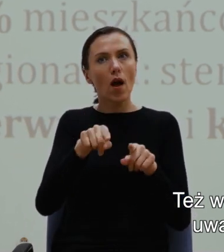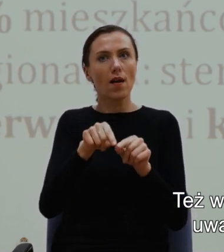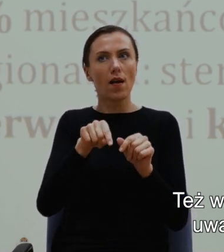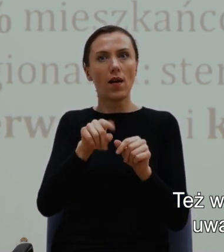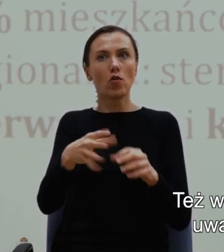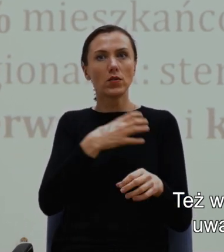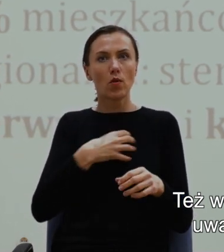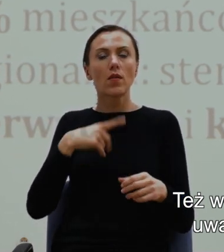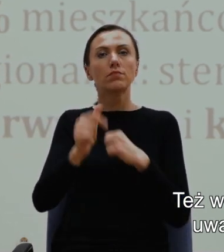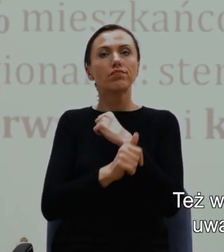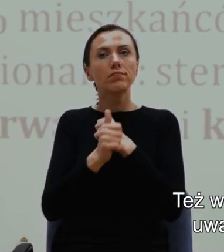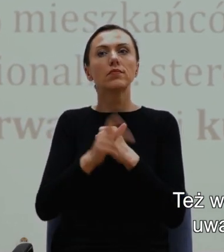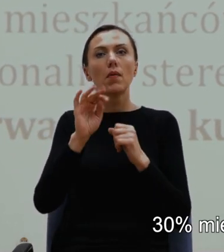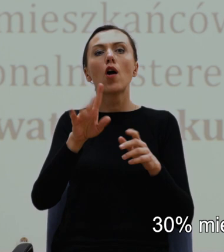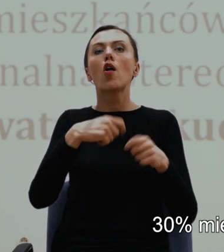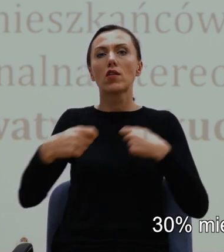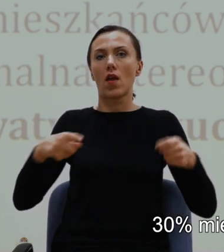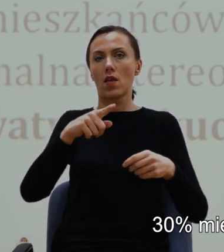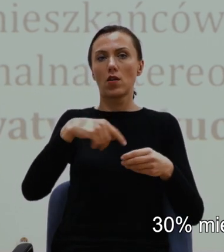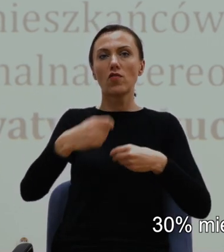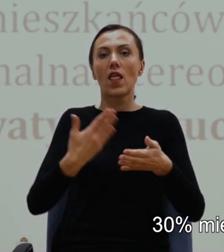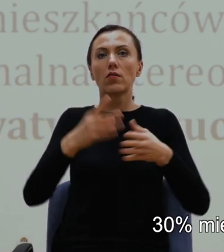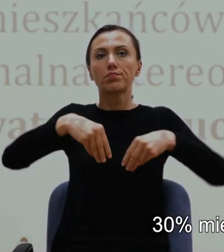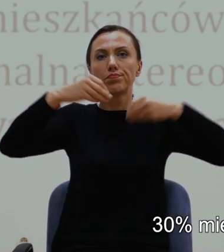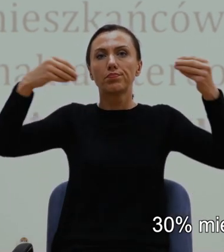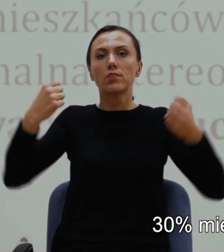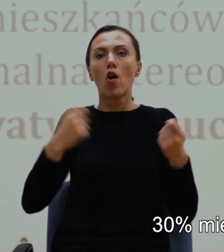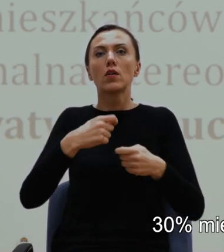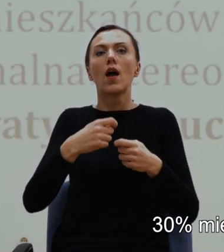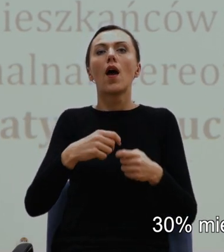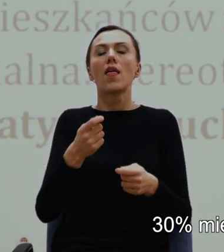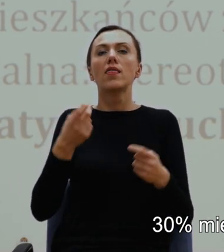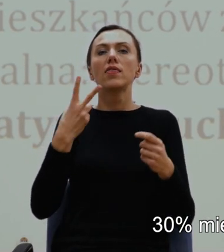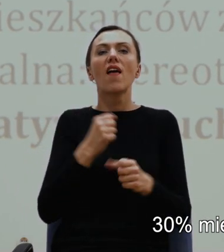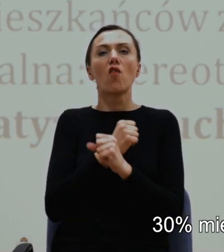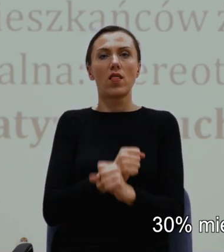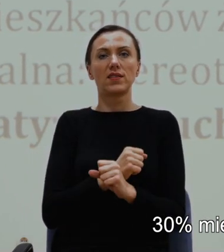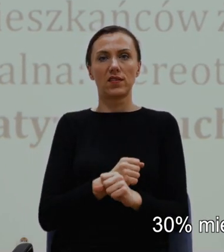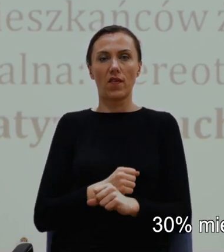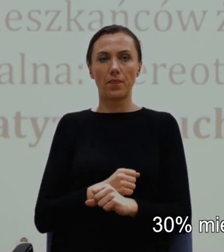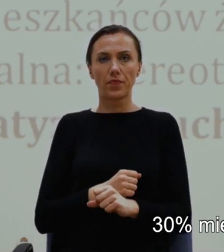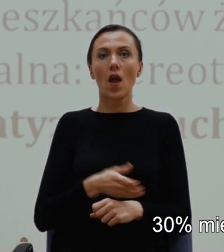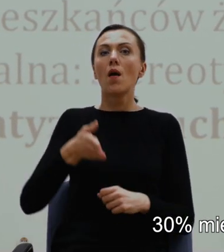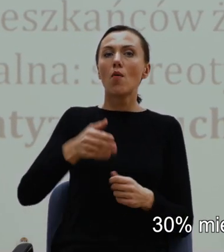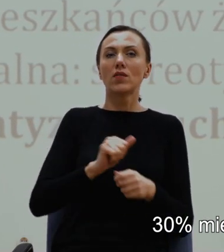rozwój niewolnictwa. Południe jest biedne. 30% mieszkańców południa żyje w ubóstwie, a